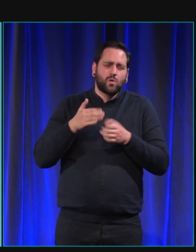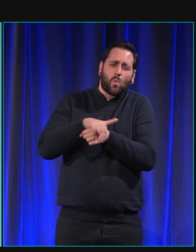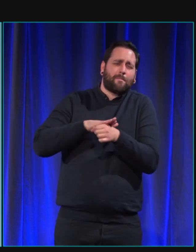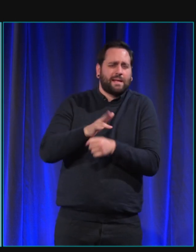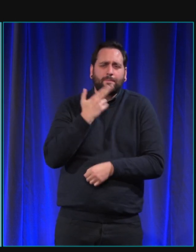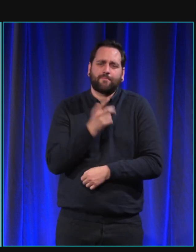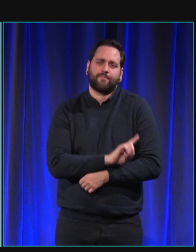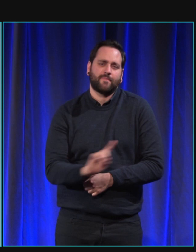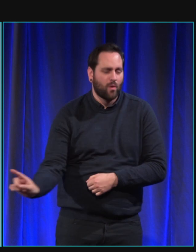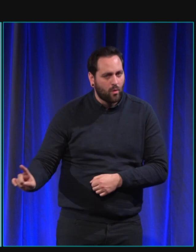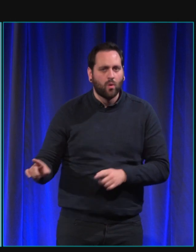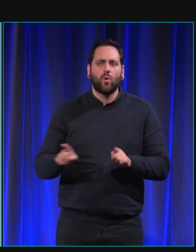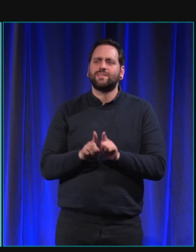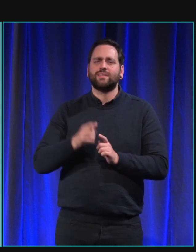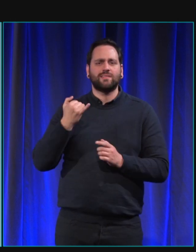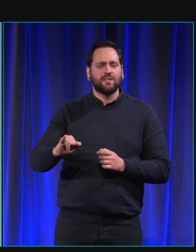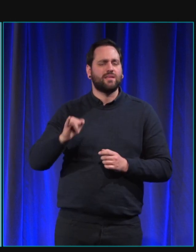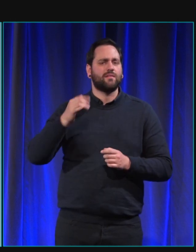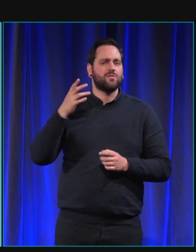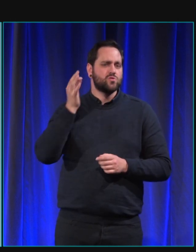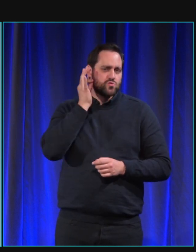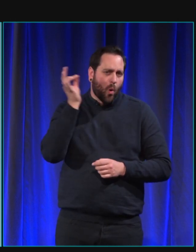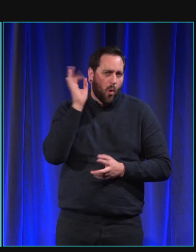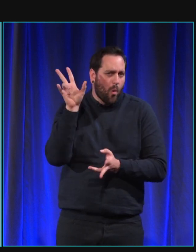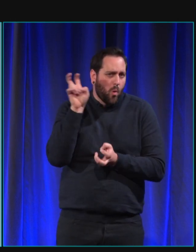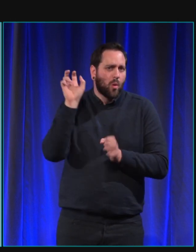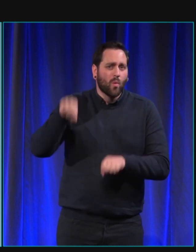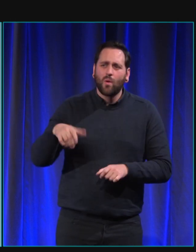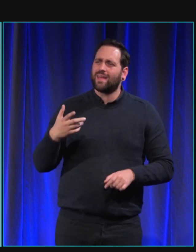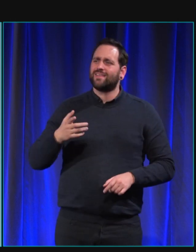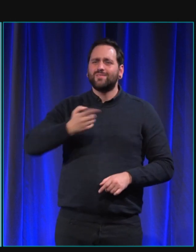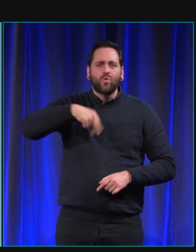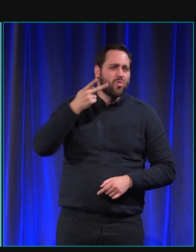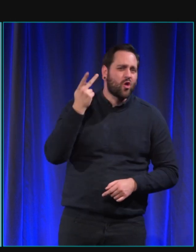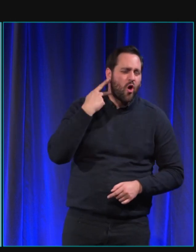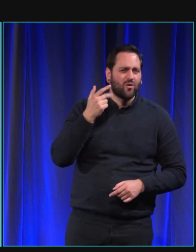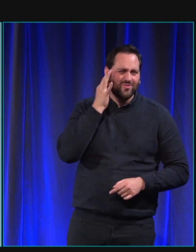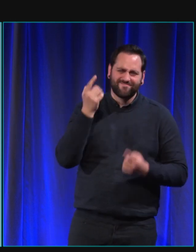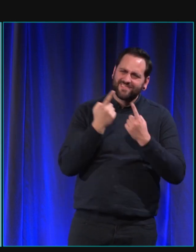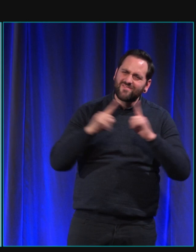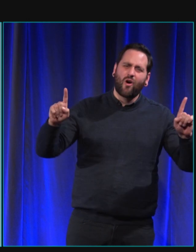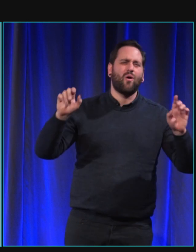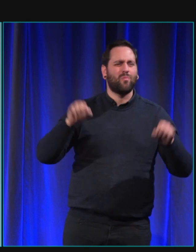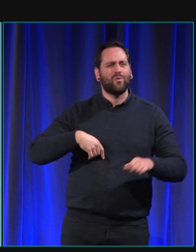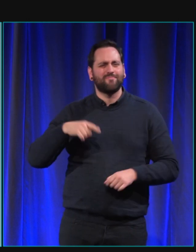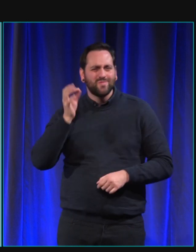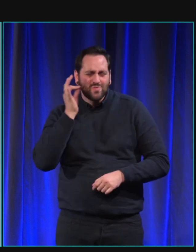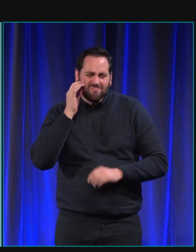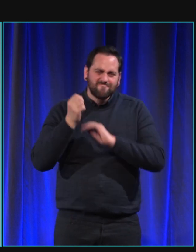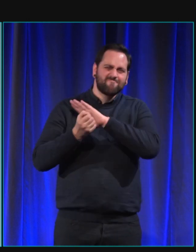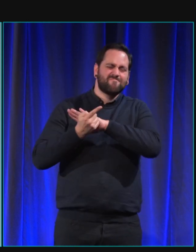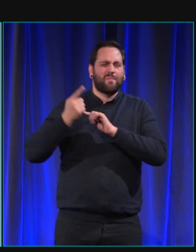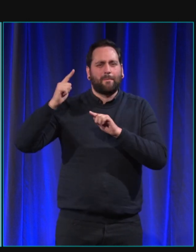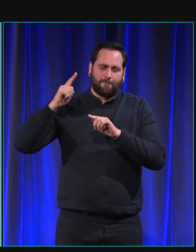C'est-à-dire que le son, vous l'entendez, ce n pas le même son que nous on peut entendre. Ça peut être des sons métalliques. Donc on ne peut